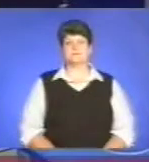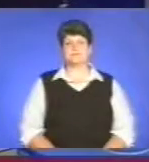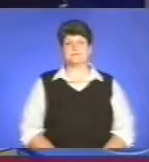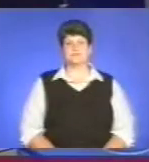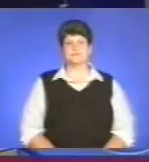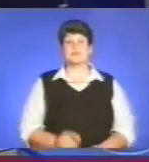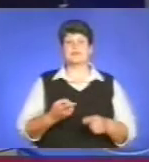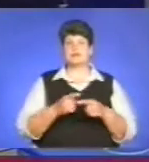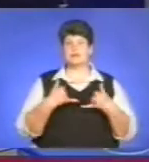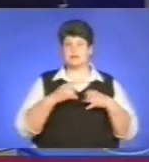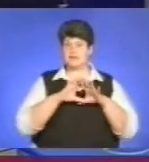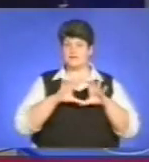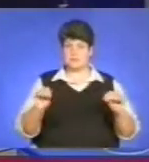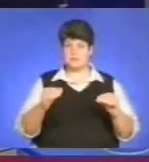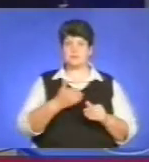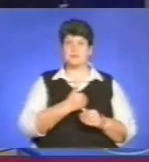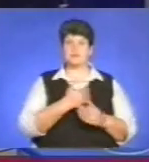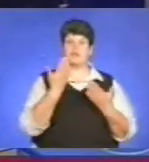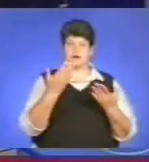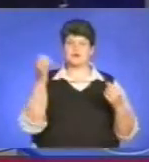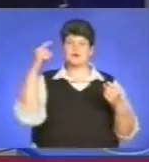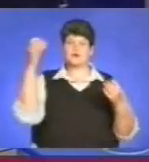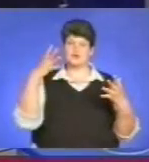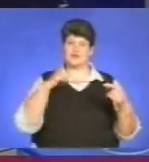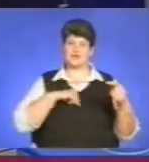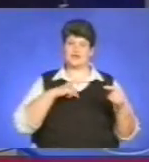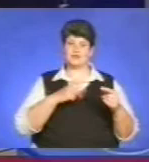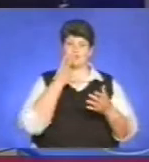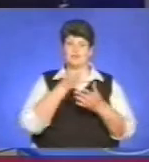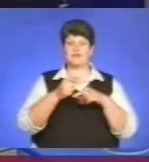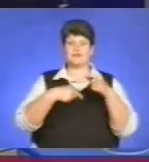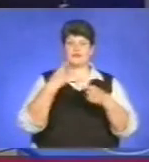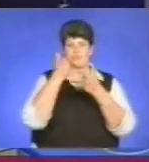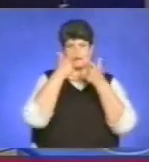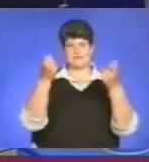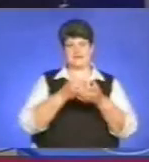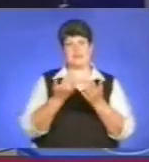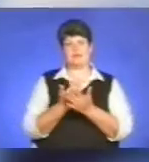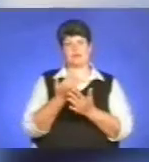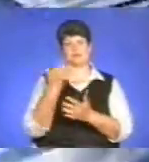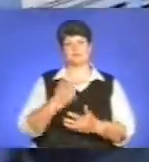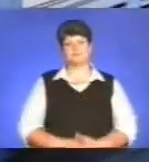На цьому в мене все. Бажаю вам сонячного настрою і побачимось у наступних інформаційних випусках.